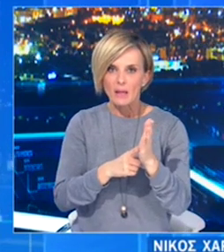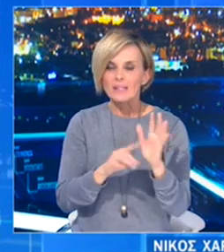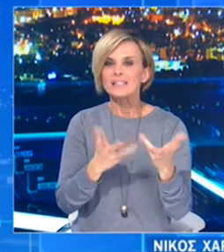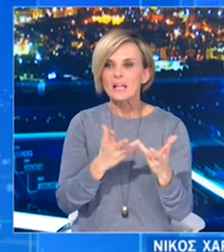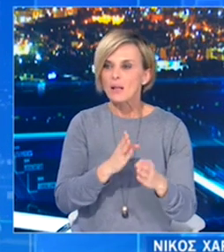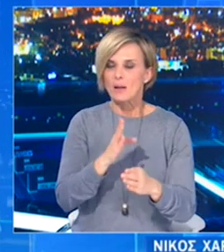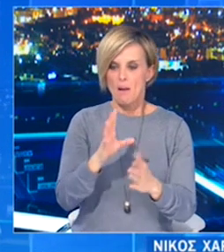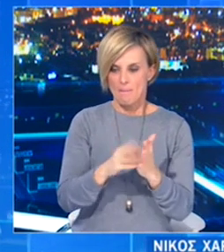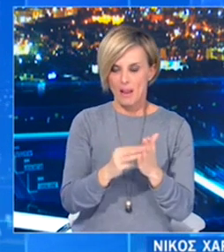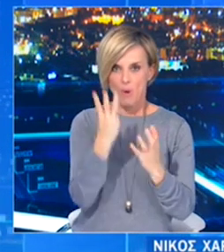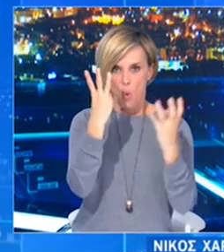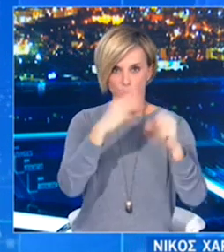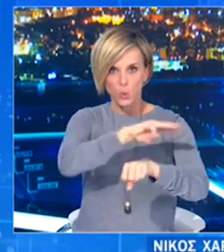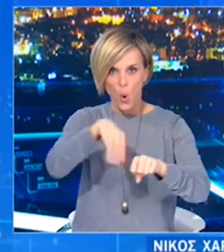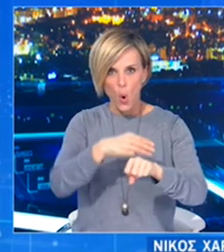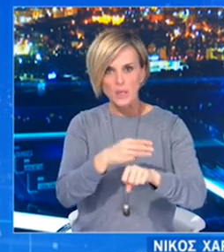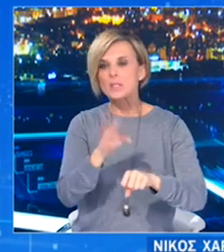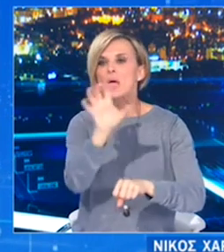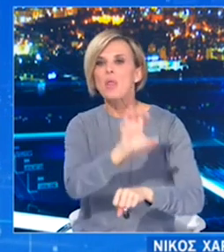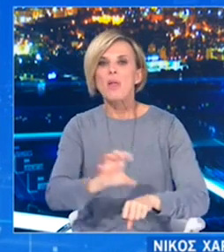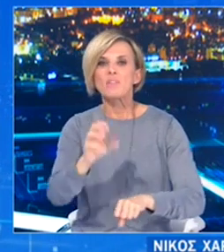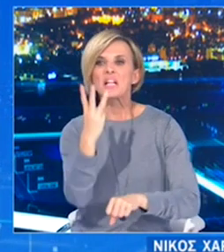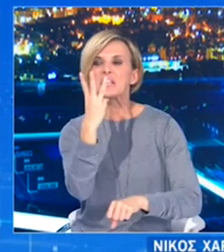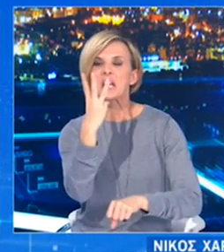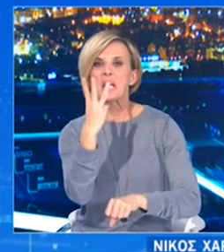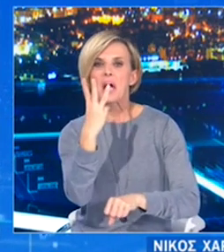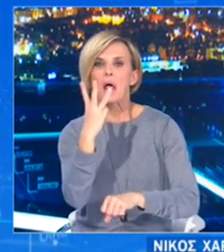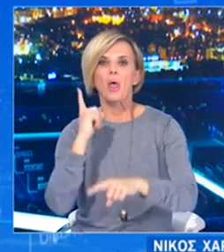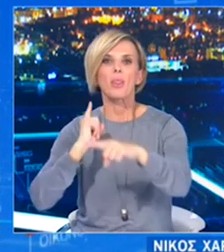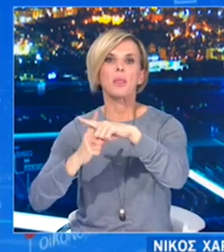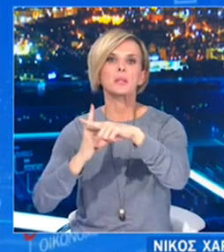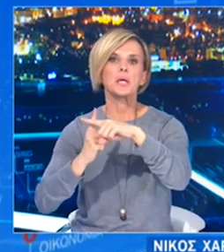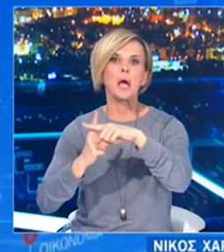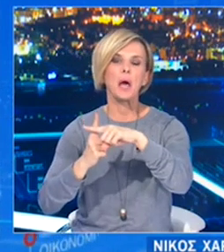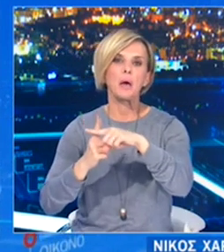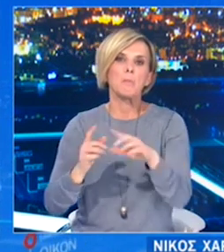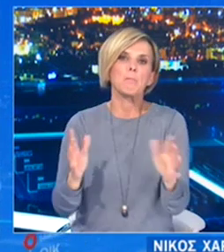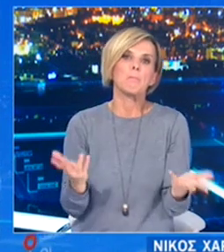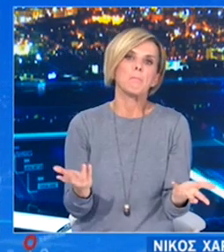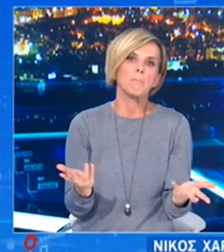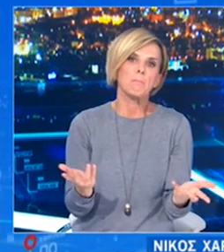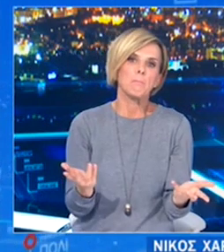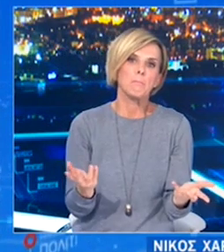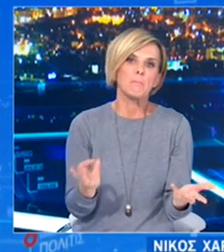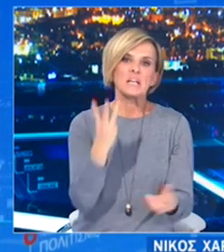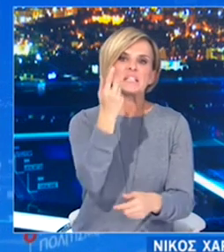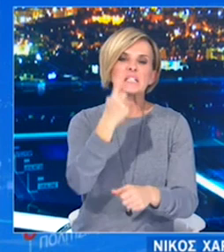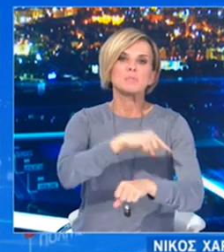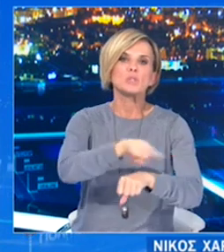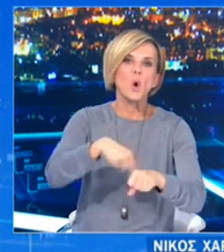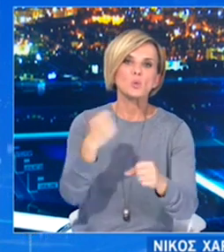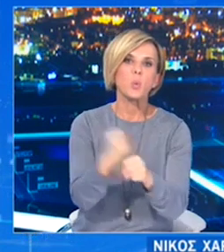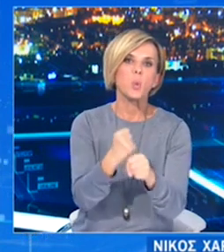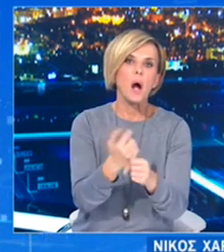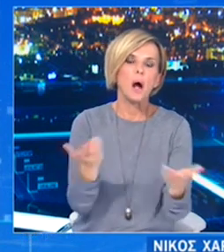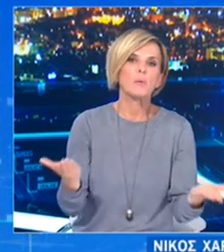ειχνηλάτησης του Παύλανάκρισης εισαγωγικά θα είναι μια διαδικασία που θα φτάσει στις 3,5 ώρες. 3 με 3,5